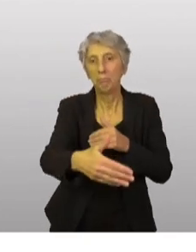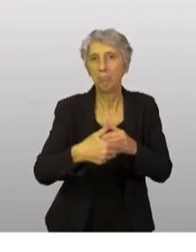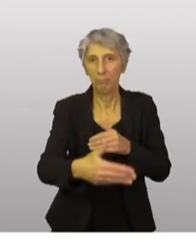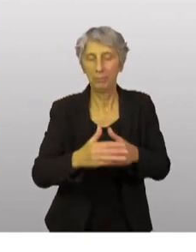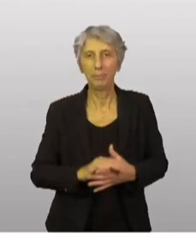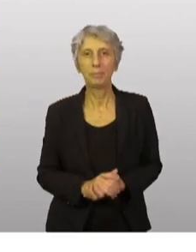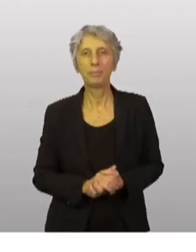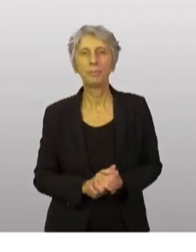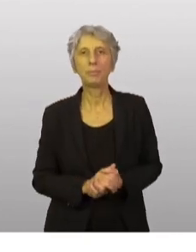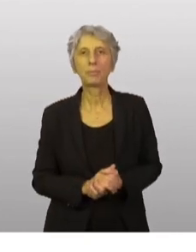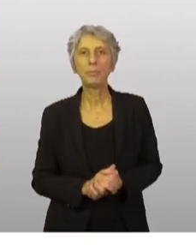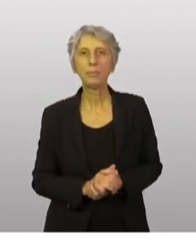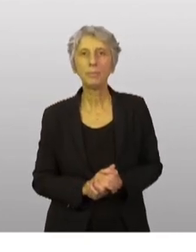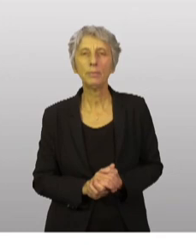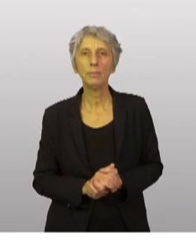viennent.